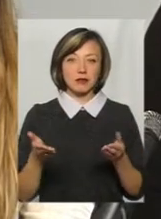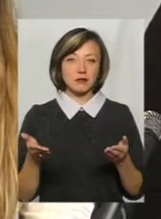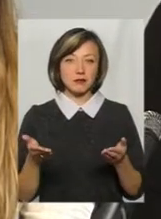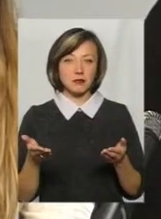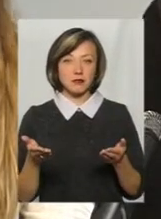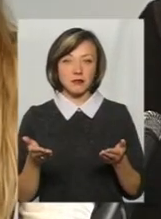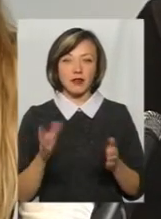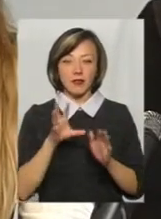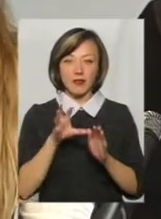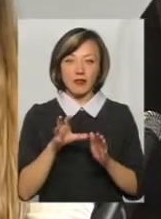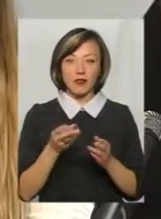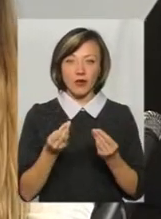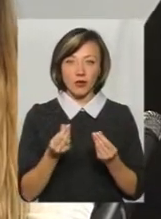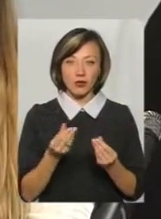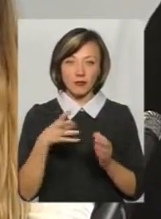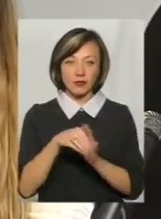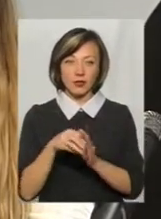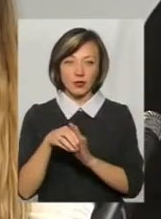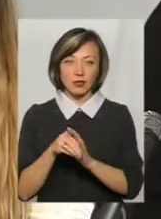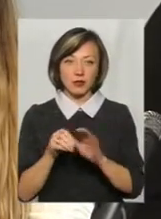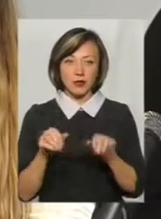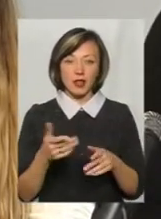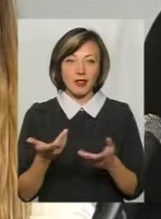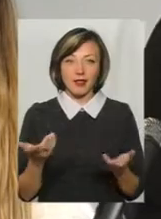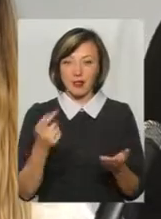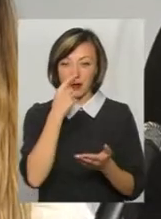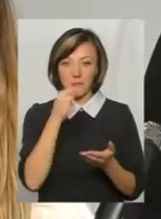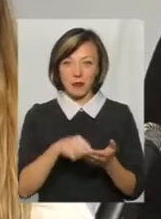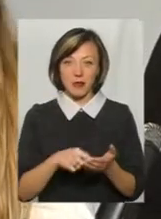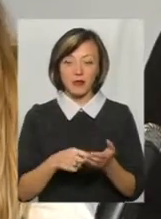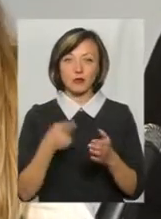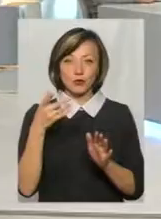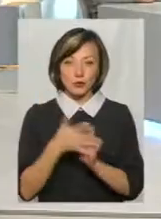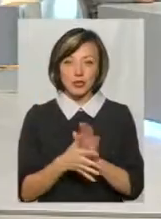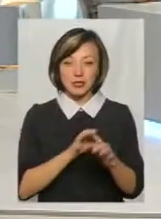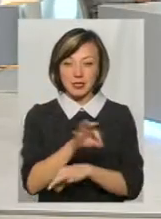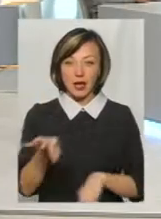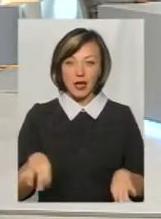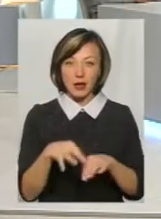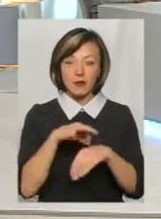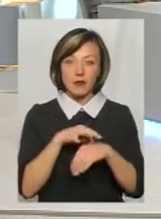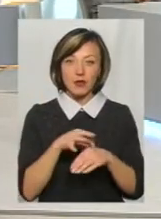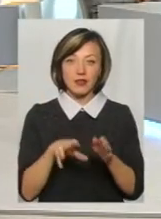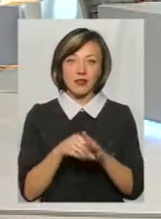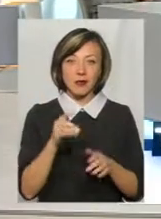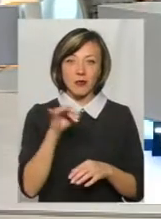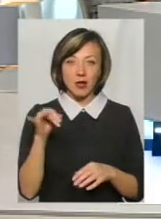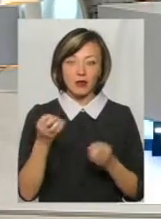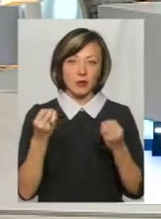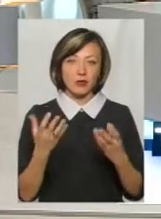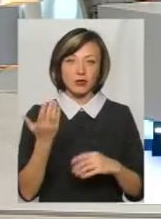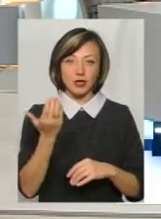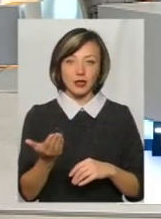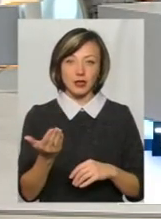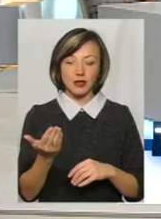і за то вносять, напевно, якісь кошти, а потім вони не проходять, і потім вони зрозуміють схему, за якою проводились вибори, і розуміють, що просто їх,